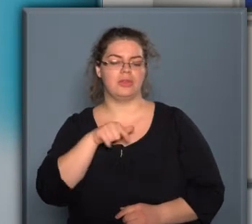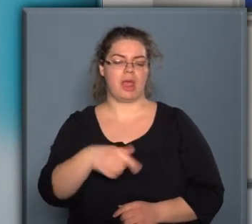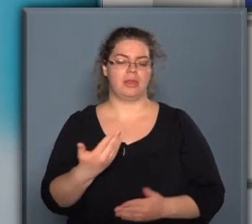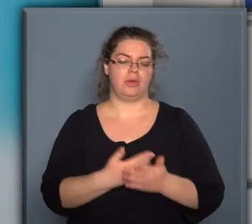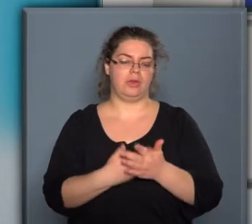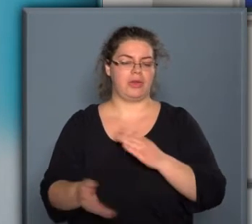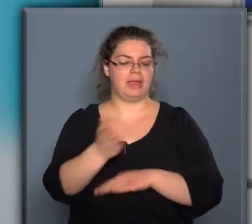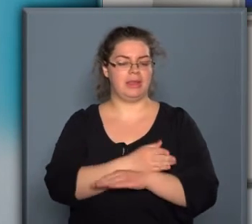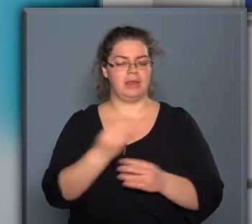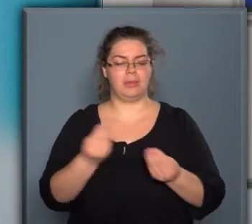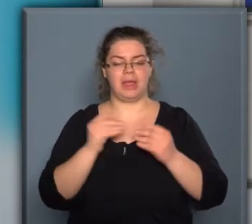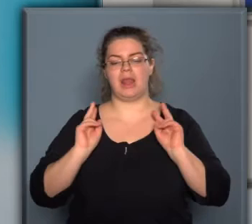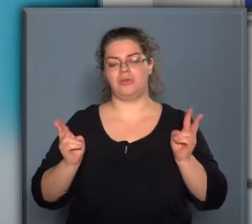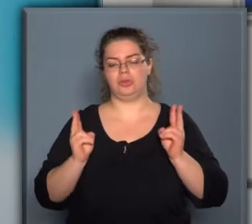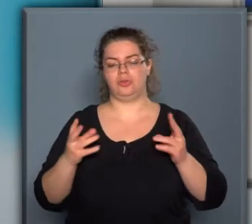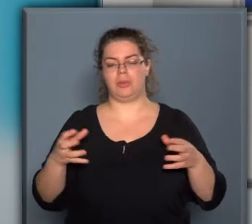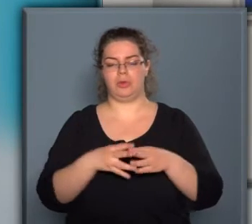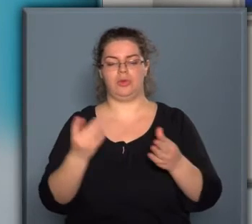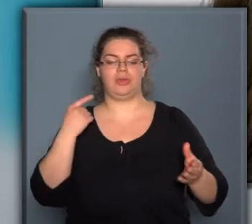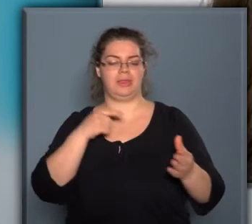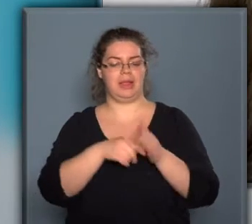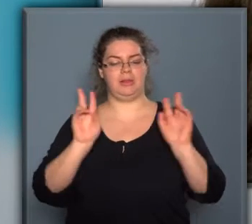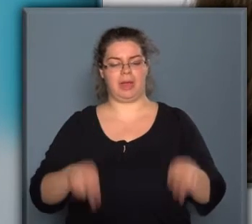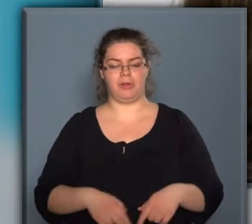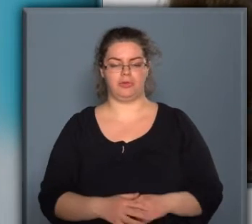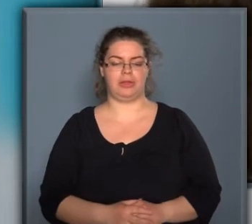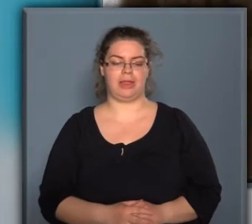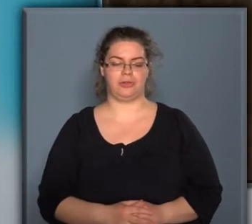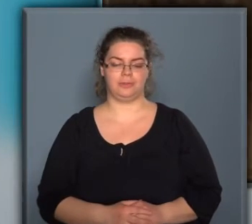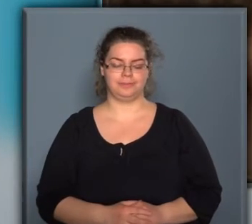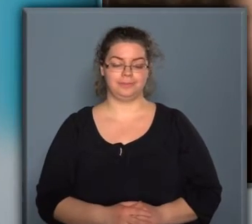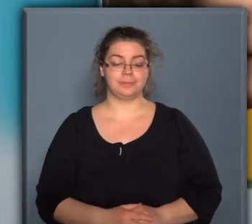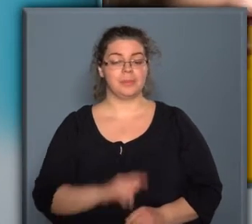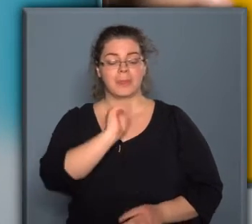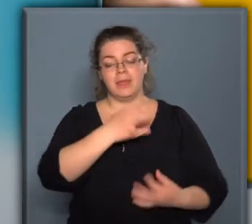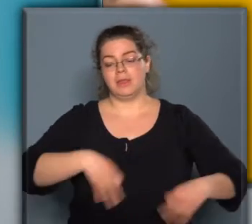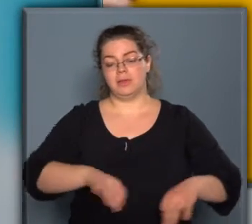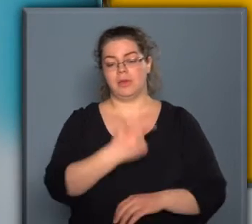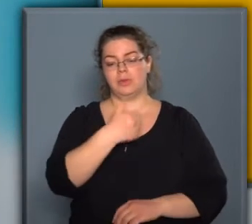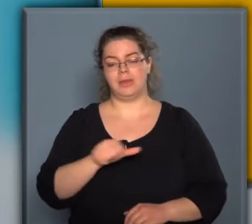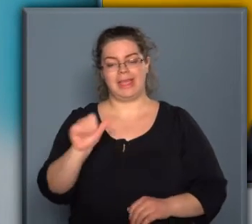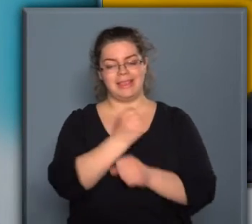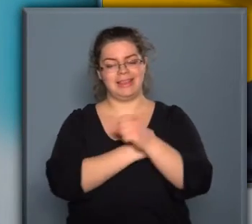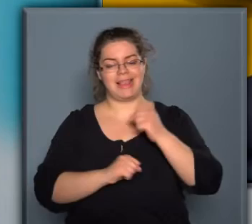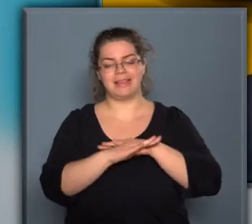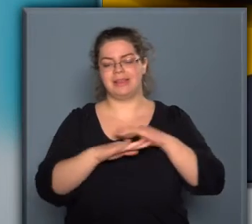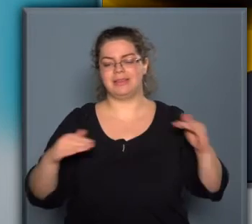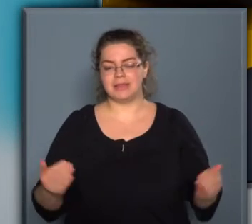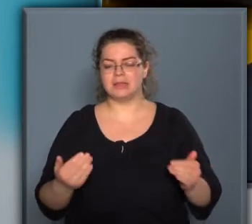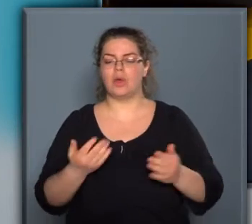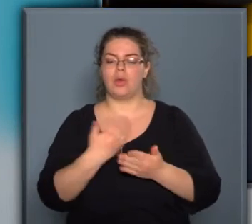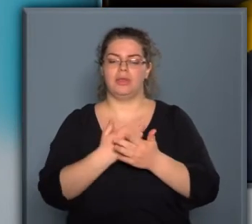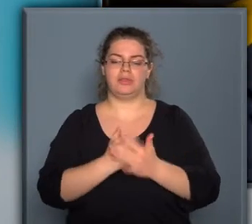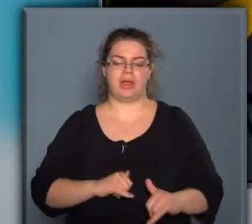azt a gazdasági háttért, amely a legfontosabb közösségi céljaink megvalósításához kell. Magyarországon a 21. századi szintű